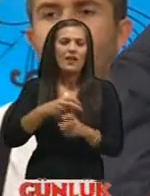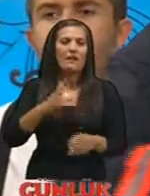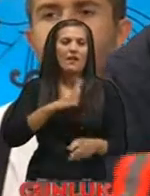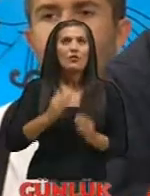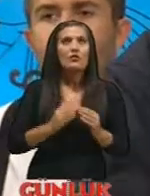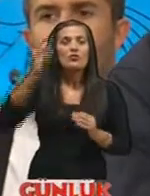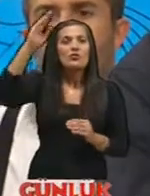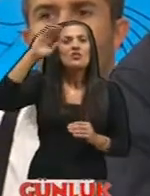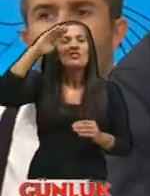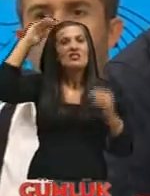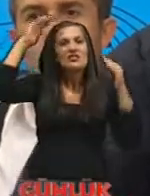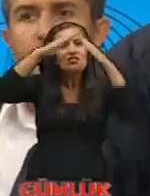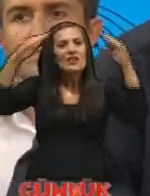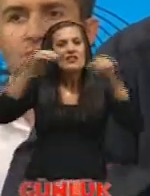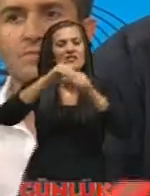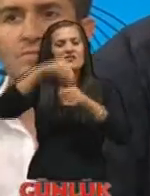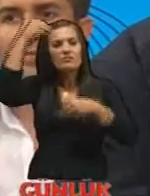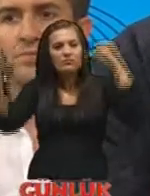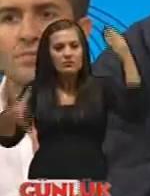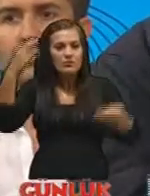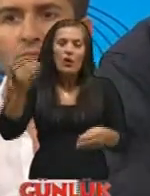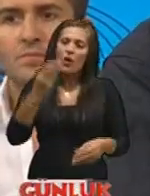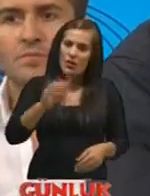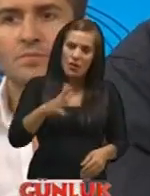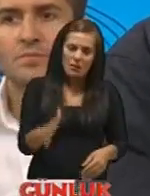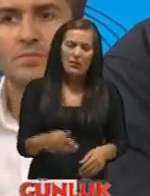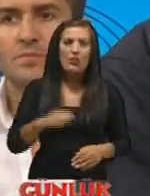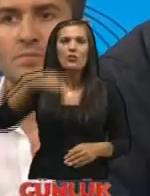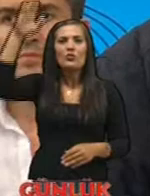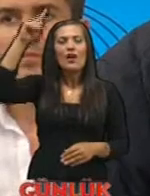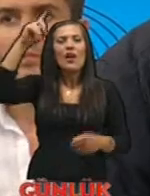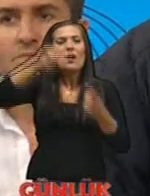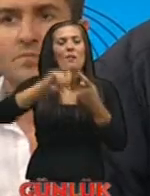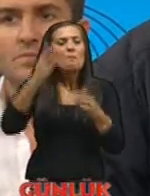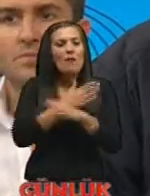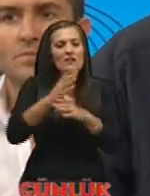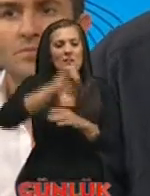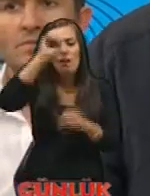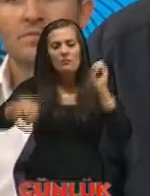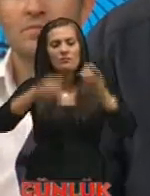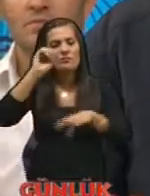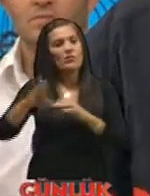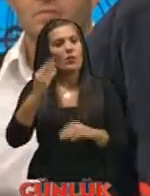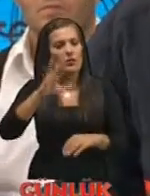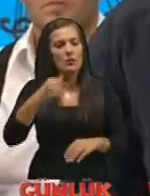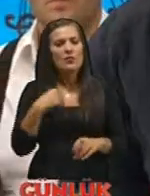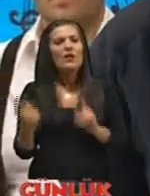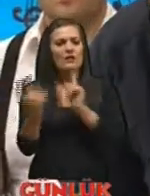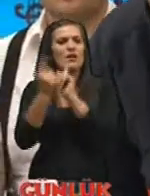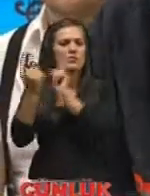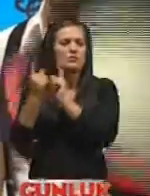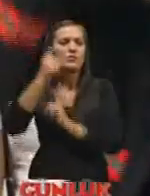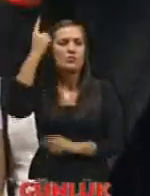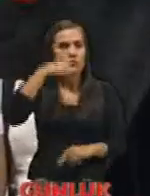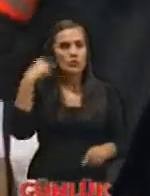yüksekten çatı kısmından düşen kiremitler olabilir yukarıdan aşağıya atılan malzemeler olabilir bunlarla her zaman karşılaşıyoruz